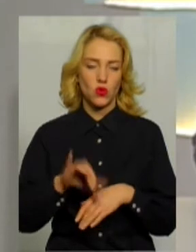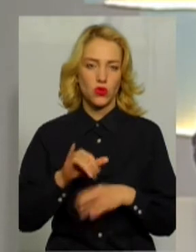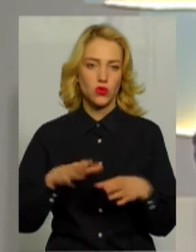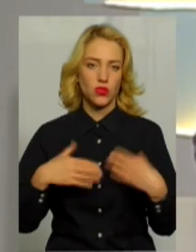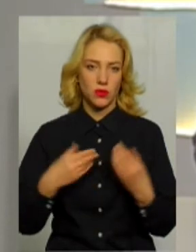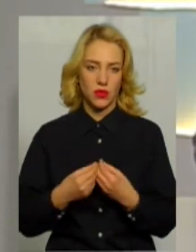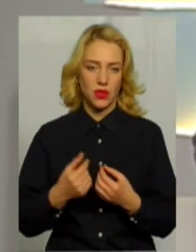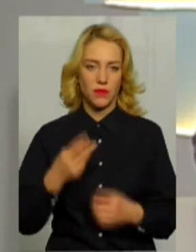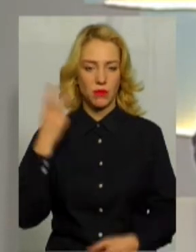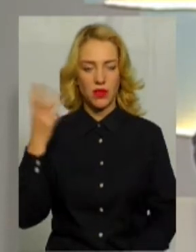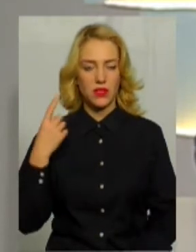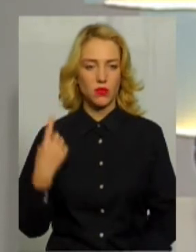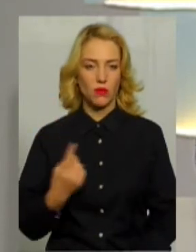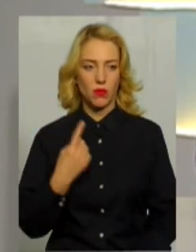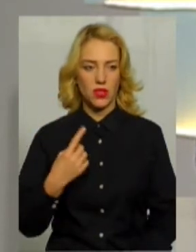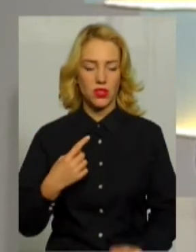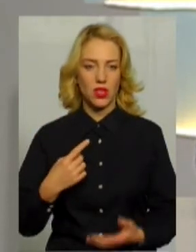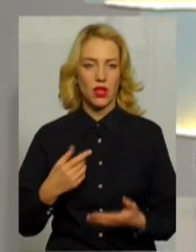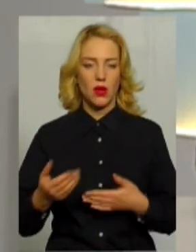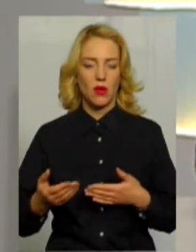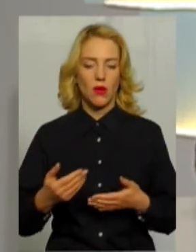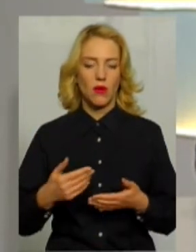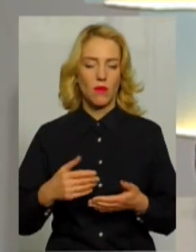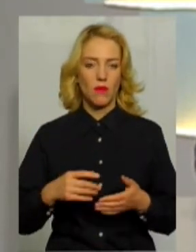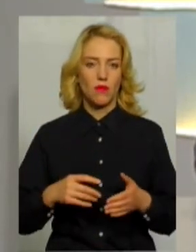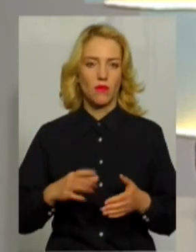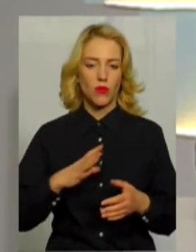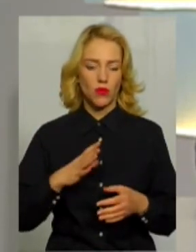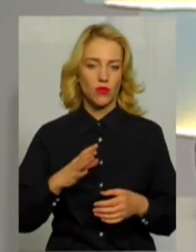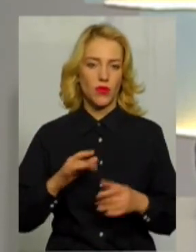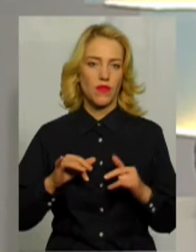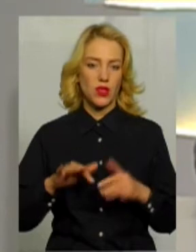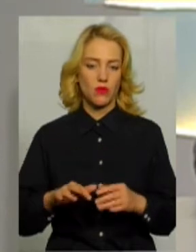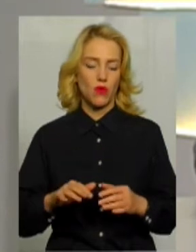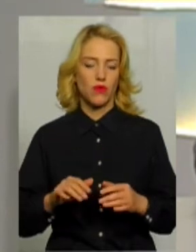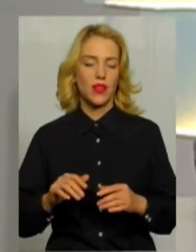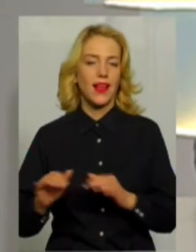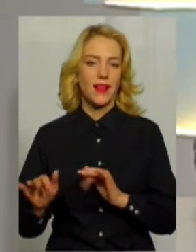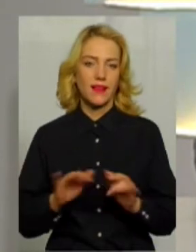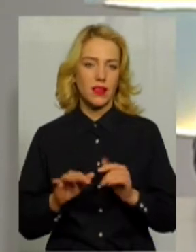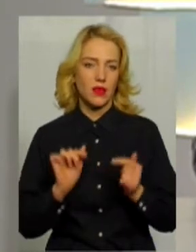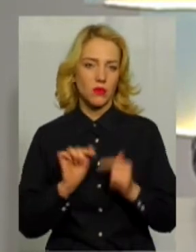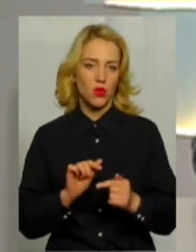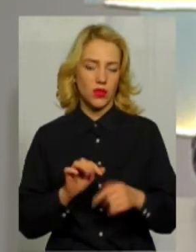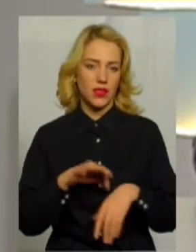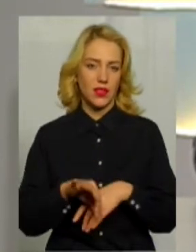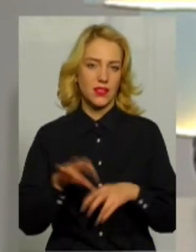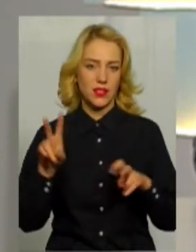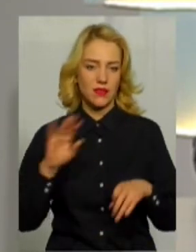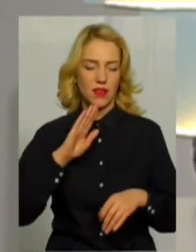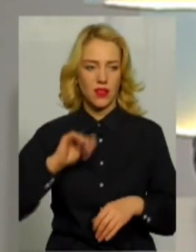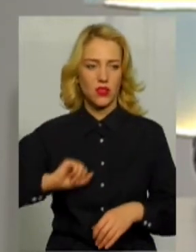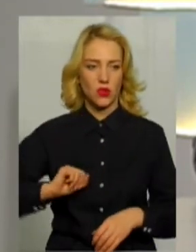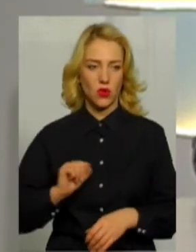У Хмельницькому перше пройшов флешмоб «Дій проти насильства». Наша колега Леся Боровець